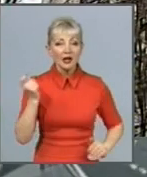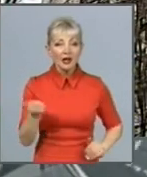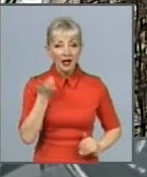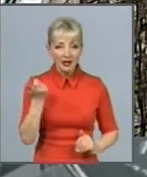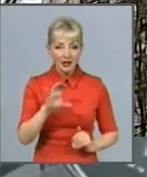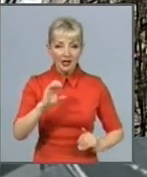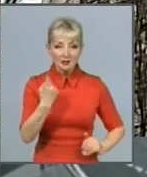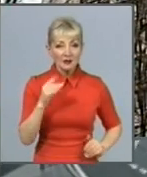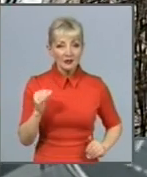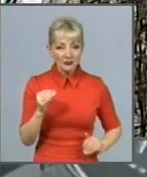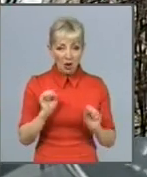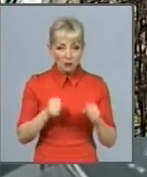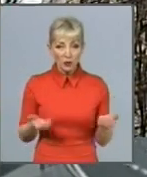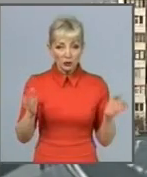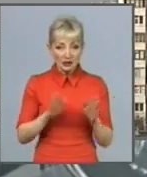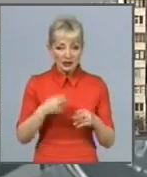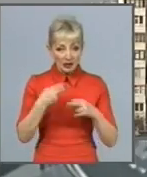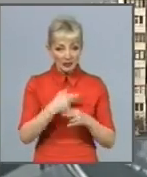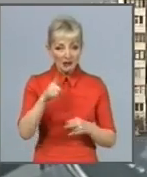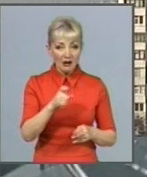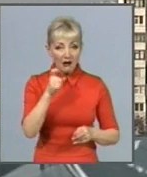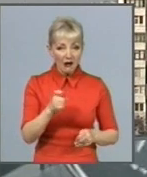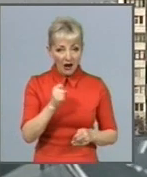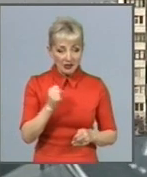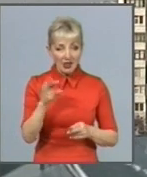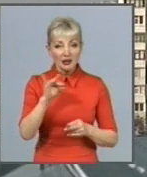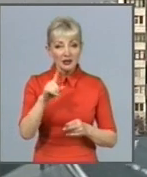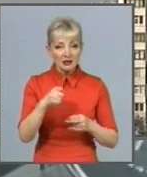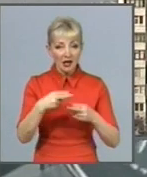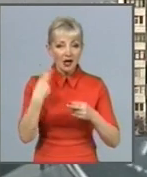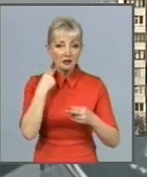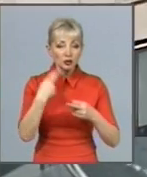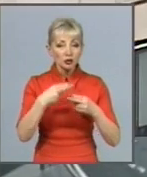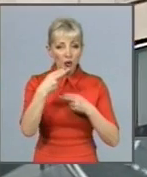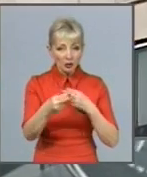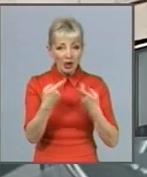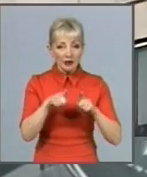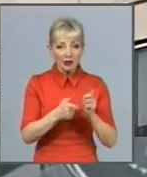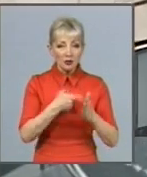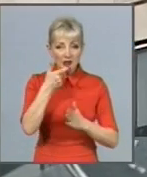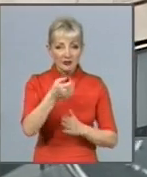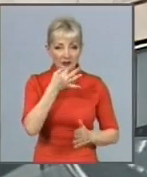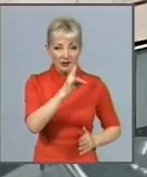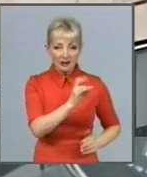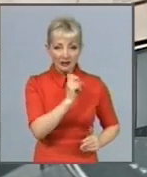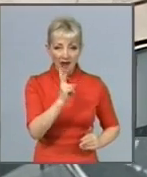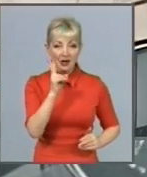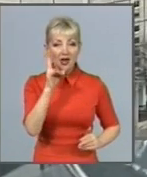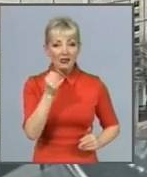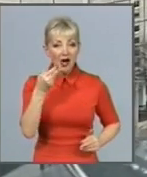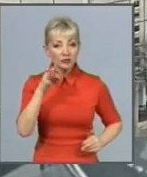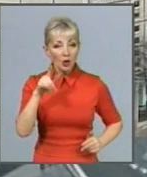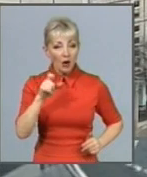можуть залишитись без газопостачання через заборгованість. Таку заяву зробили у НАК «Нафтогаз України». У харківських теплових мережах